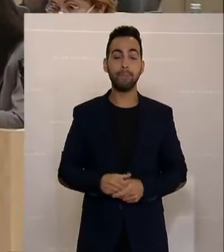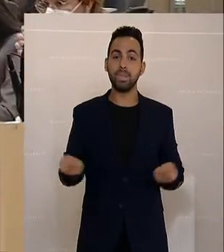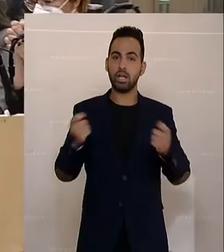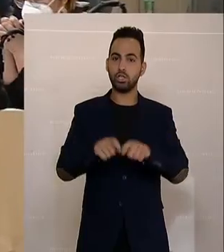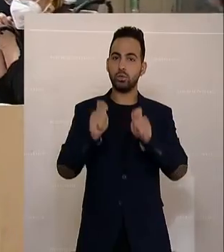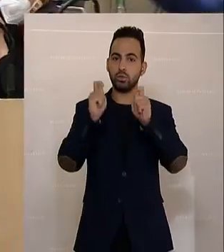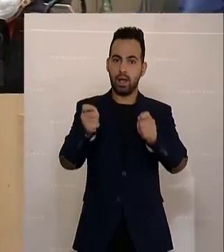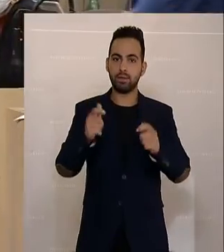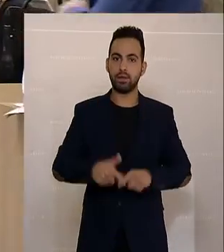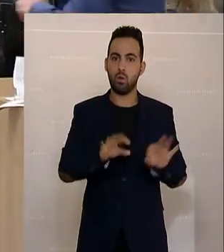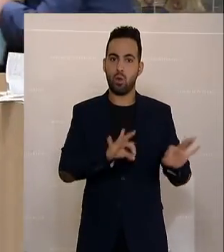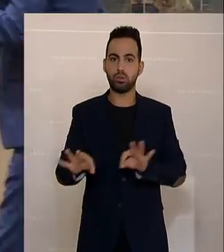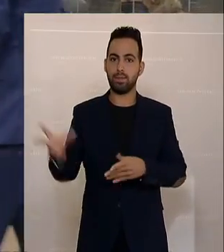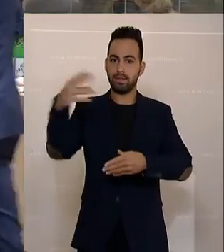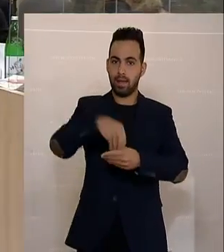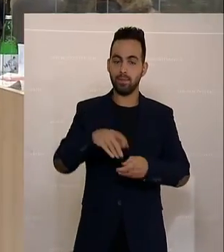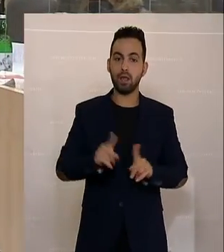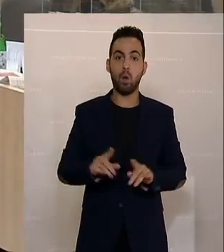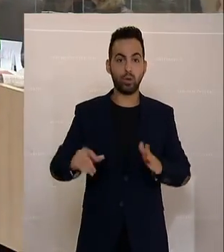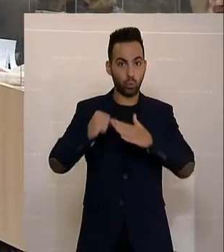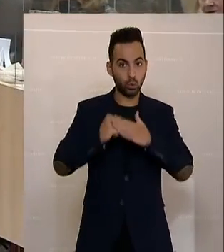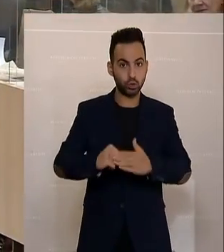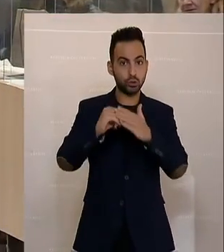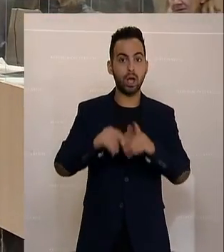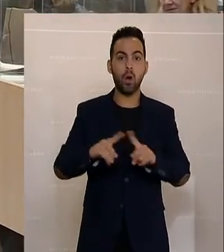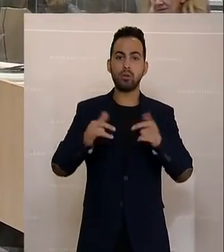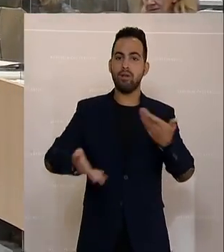Der Entschließungsantrag ist ordnungsgemäß eingebracht, ausreichend unterstützt und steht somit in Verhandlungen.